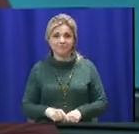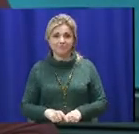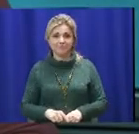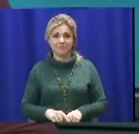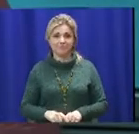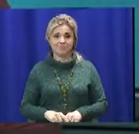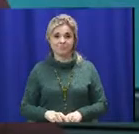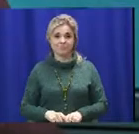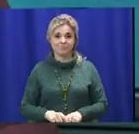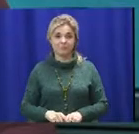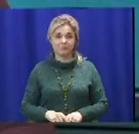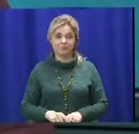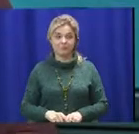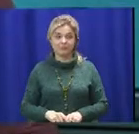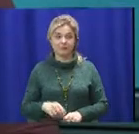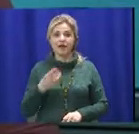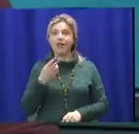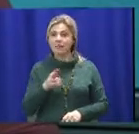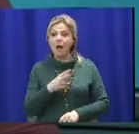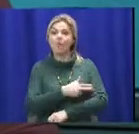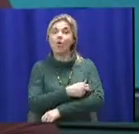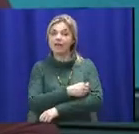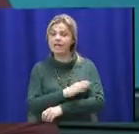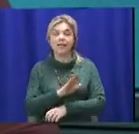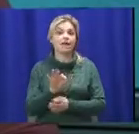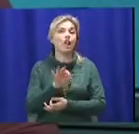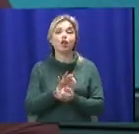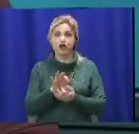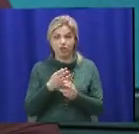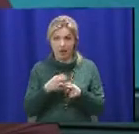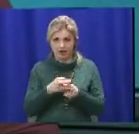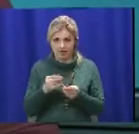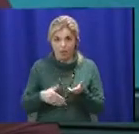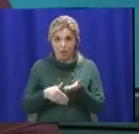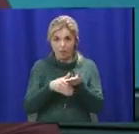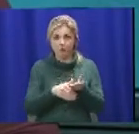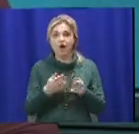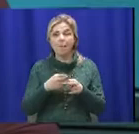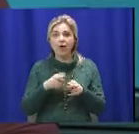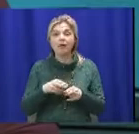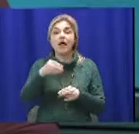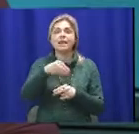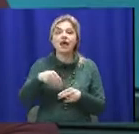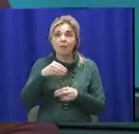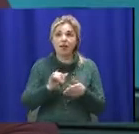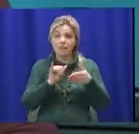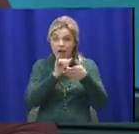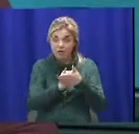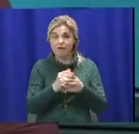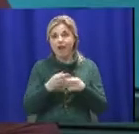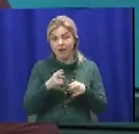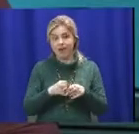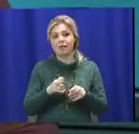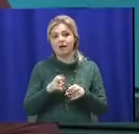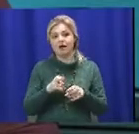для больниць не лишній є благотворювальна ця допомога, то установка терміналів це, звісно, дуже